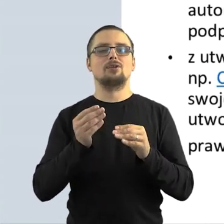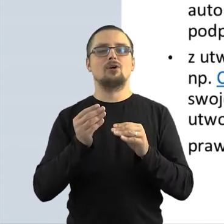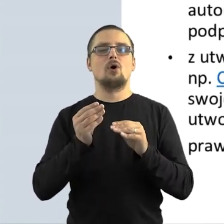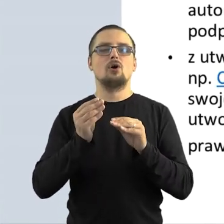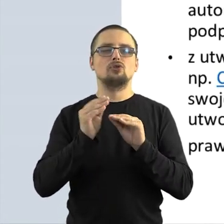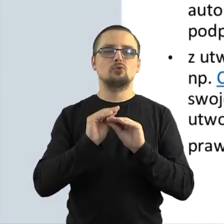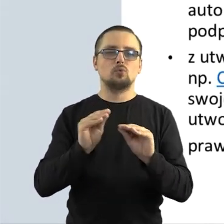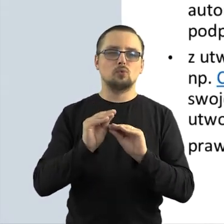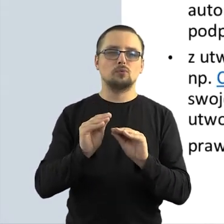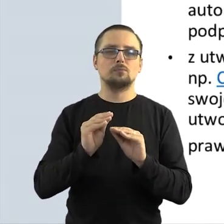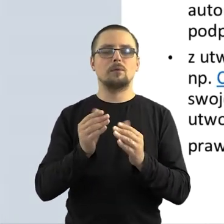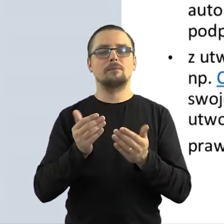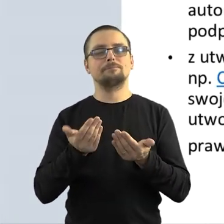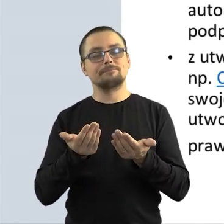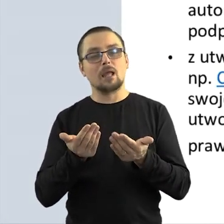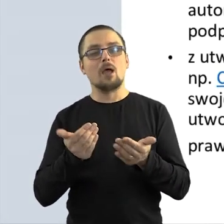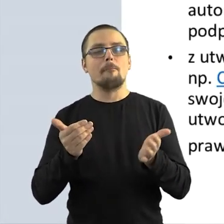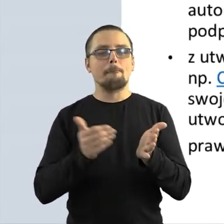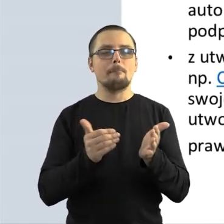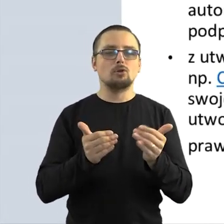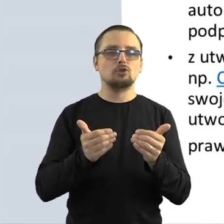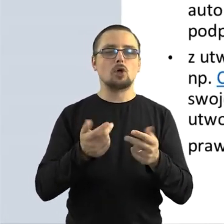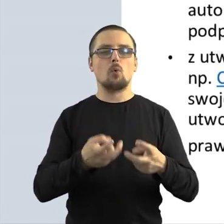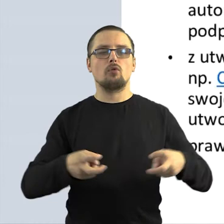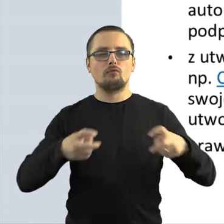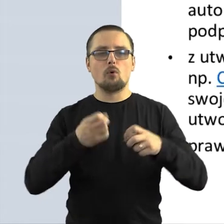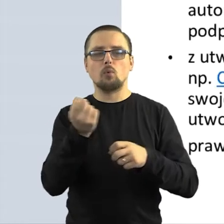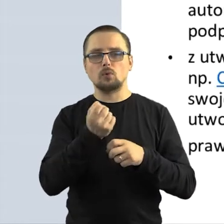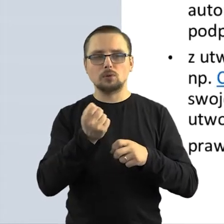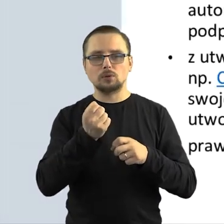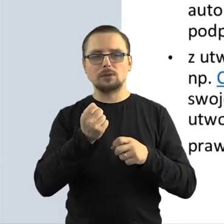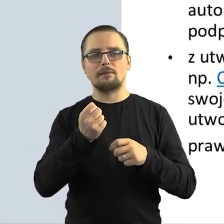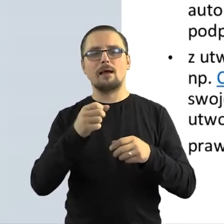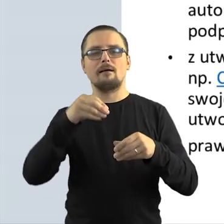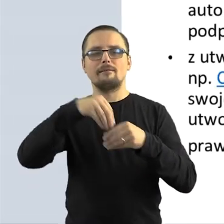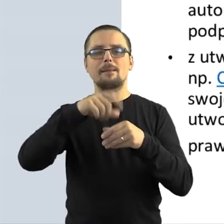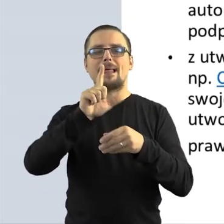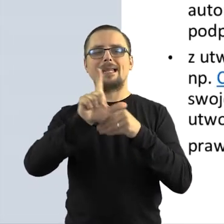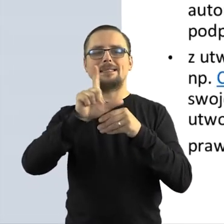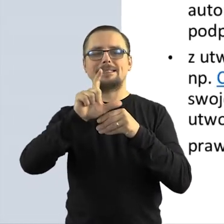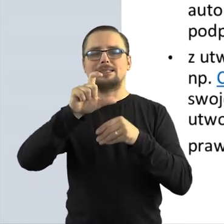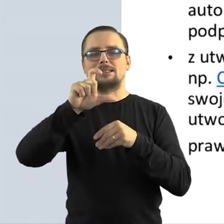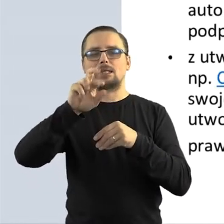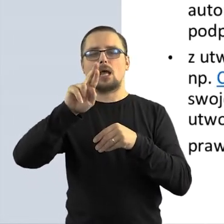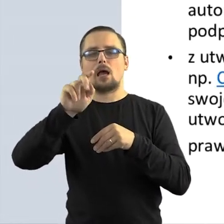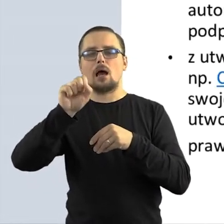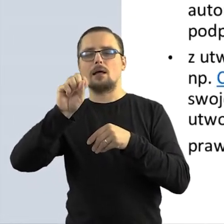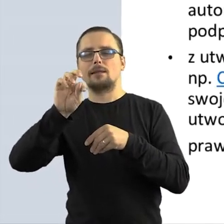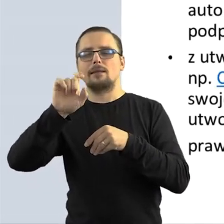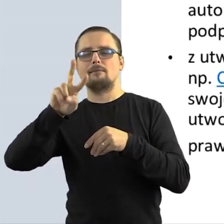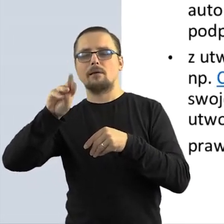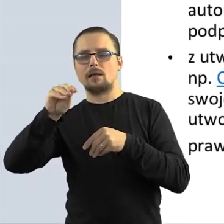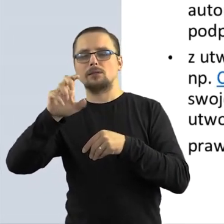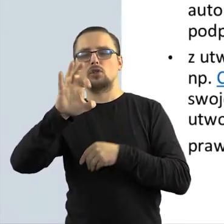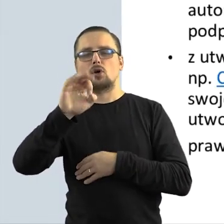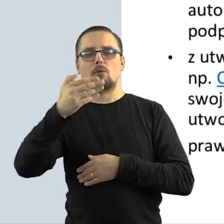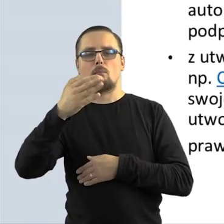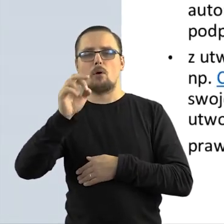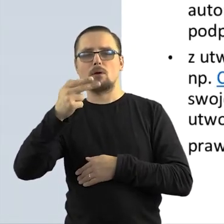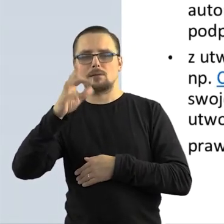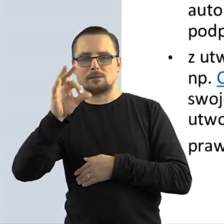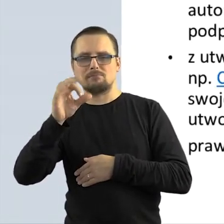Commons. Mam nadzieję, że większość z Was spotkała się już z tego typu licencjami. To są utwory, które są